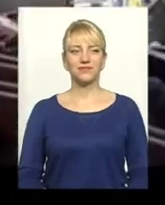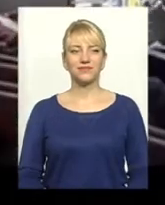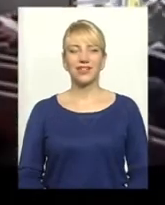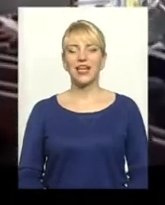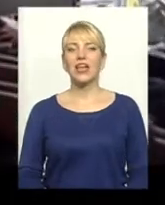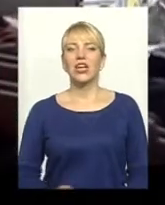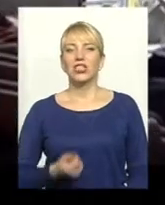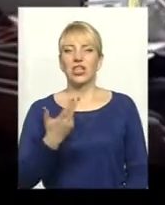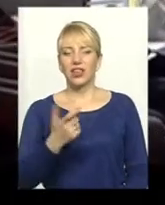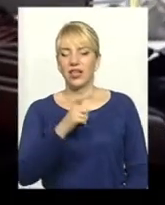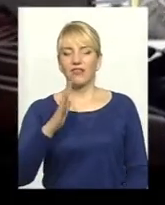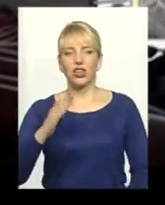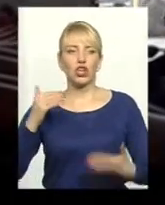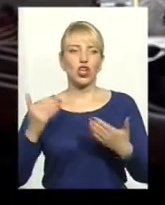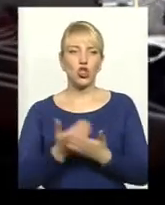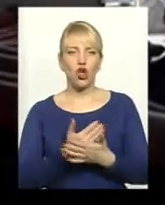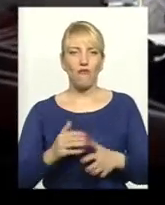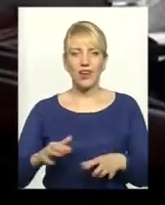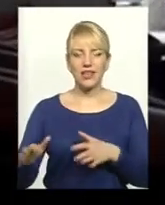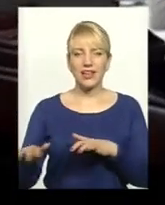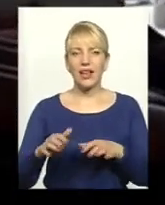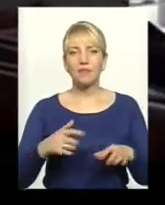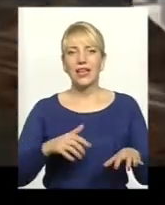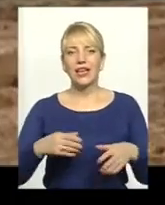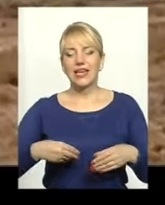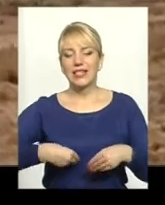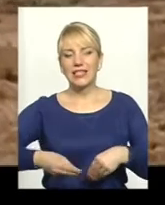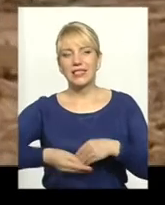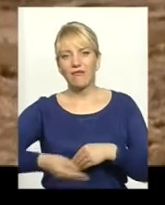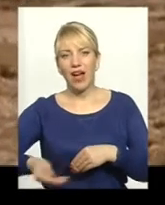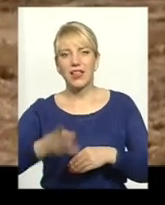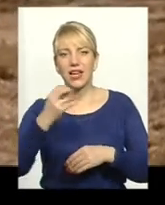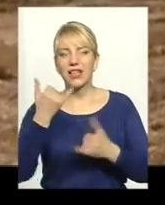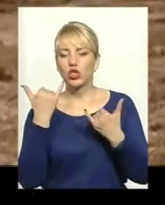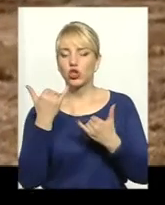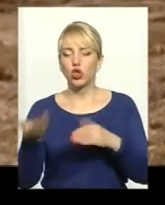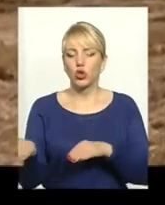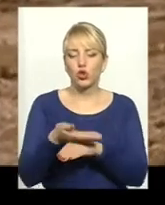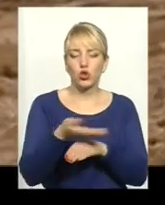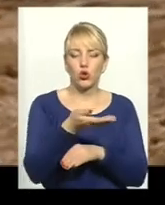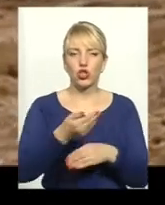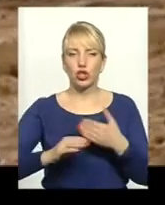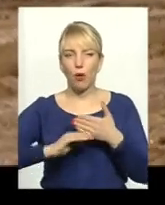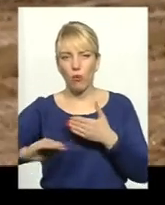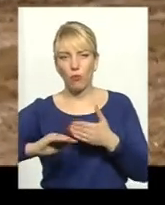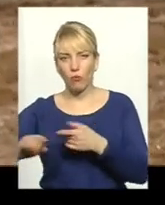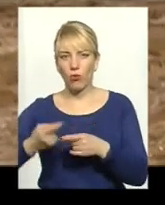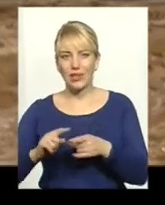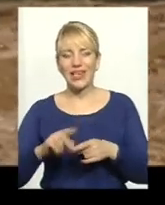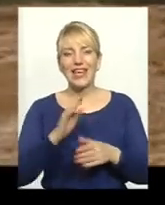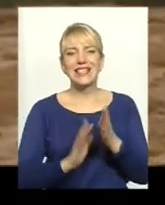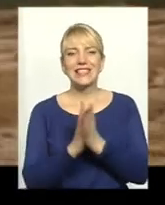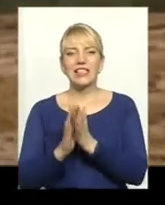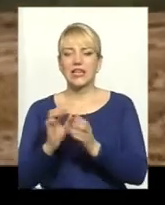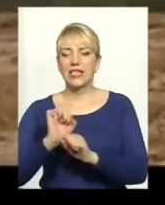Ще кілька хвилин і новенька сівалка на щойно скошеному полі. Стерня, залишаючись на поверхні ґрунту, захищає його від